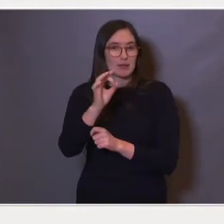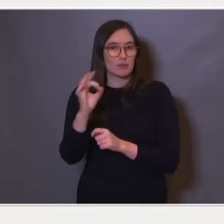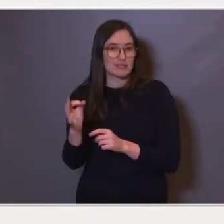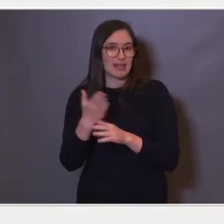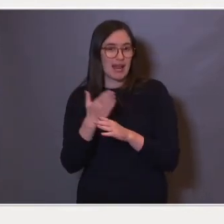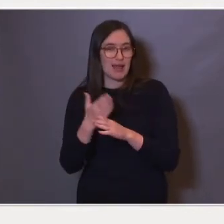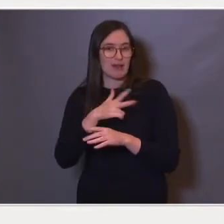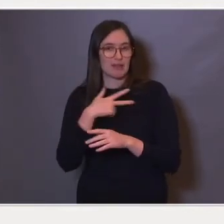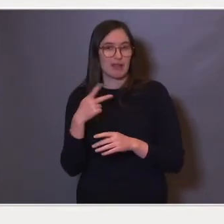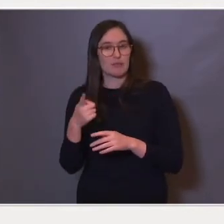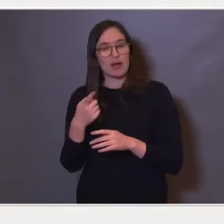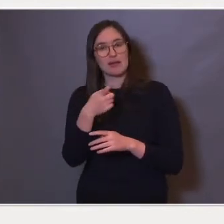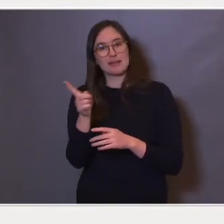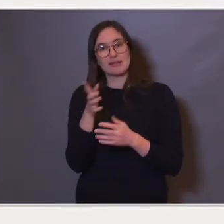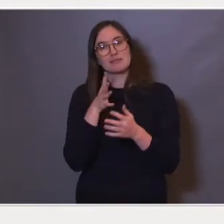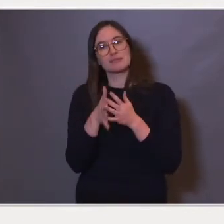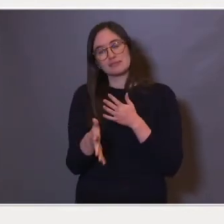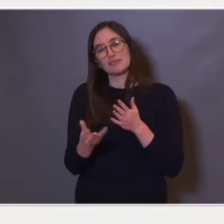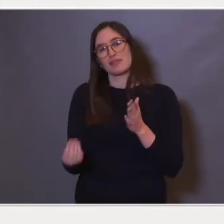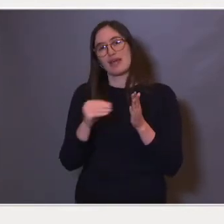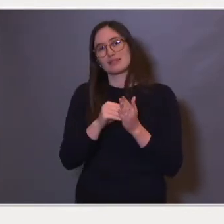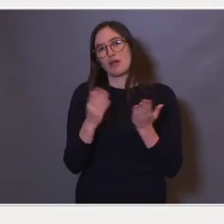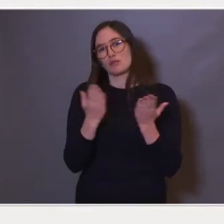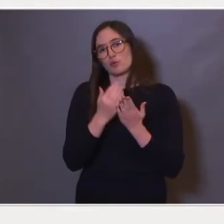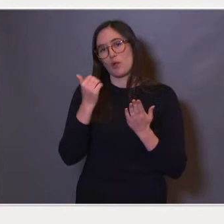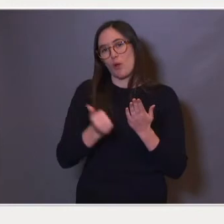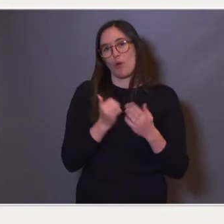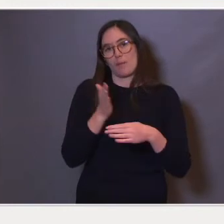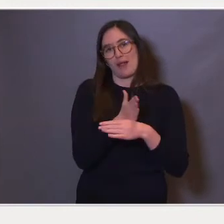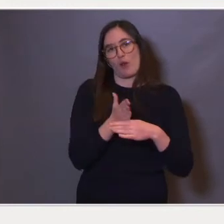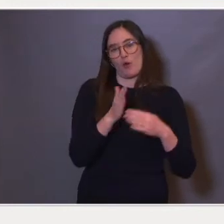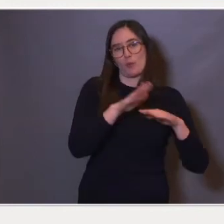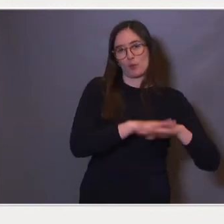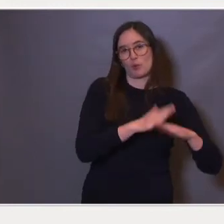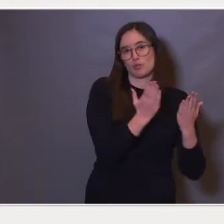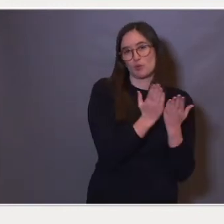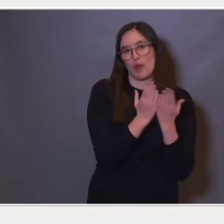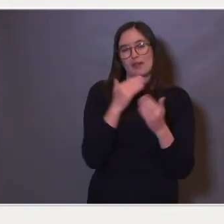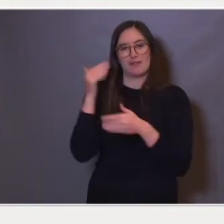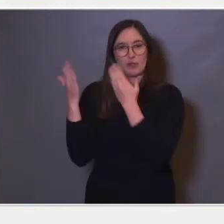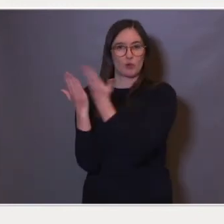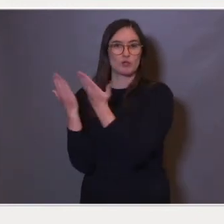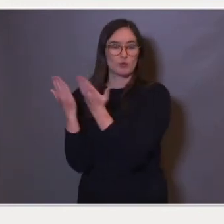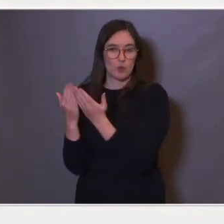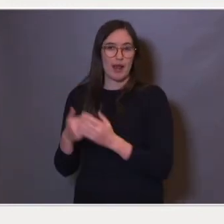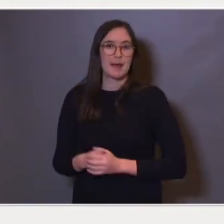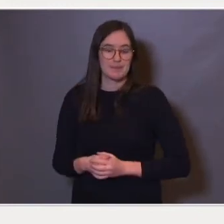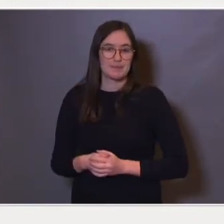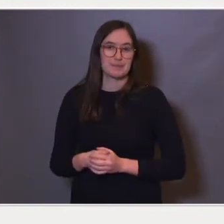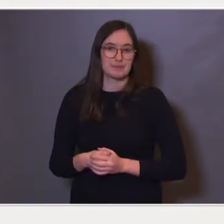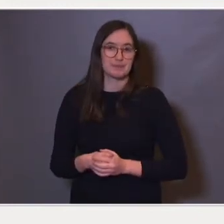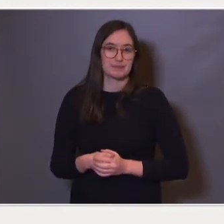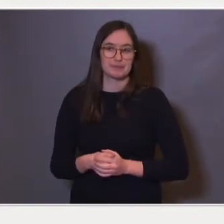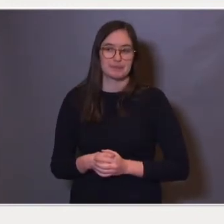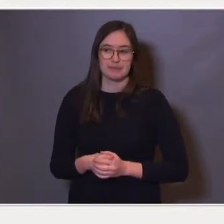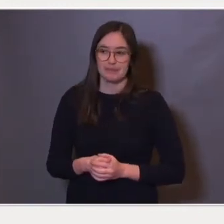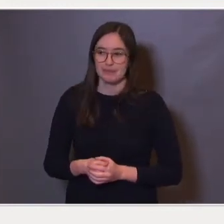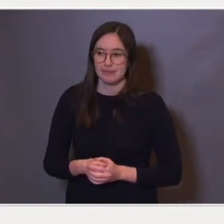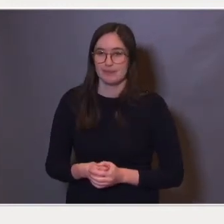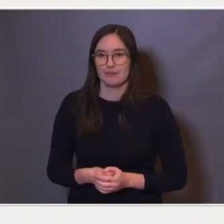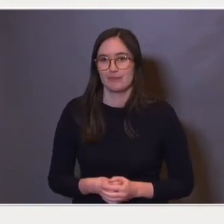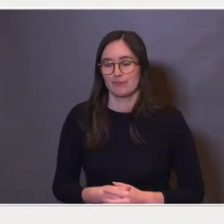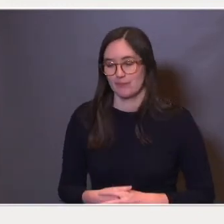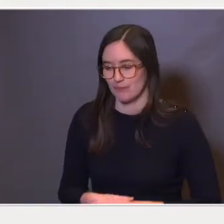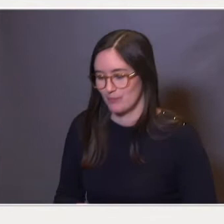Danmark tar et slik ekstra skoleår mellom grunnskolen og videregående skole. Og så har